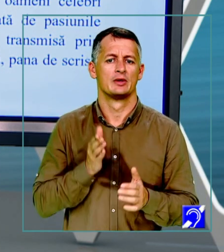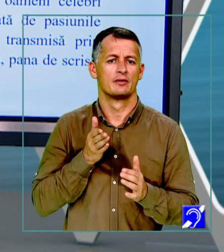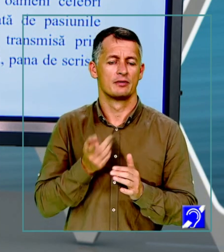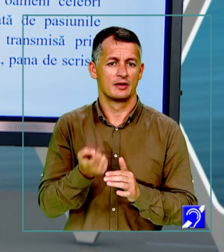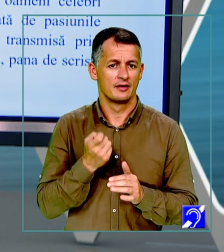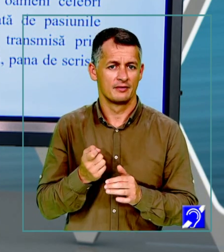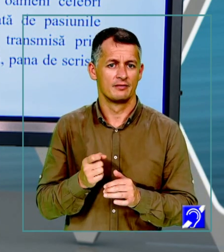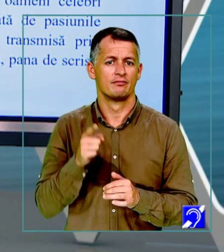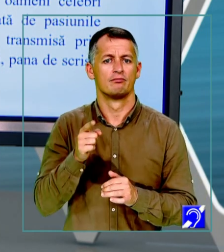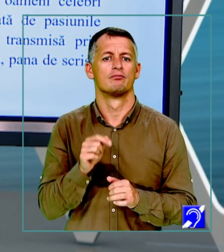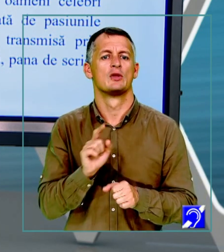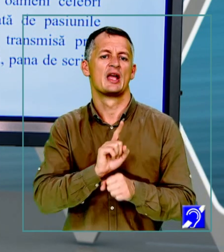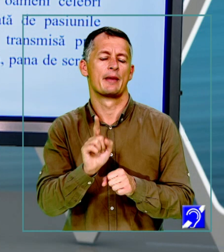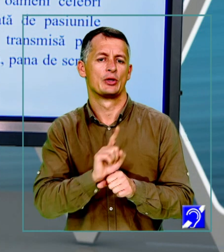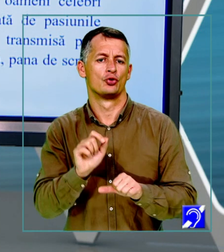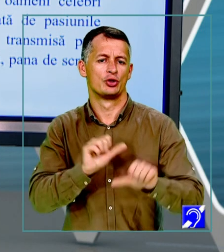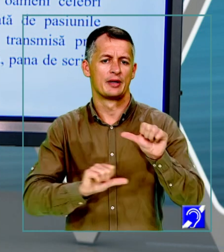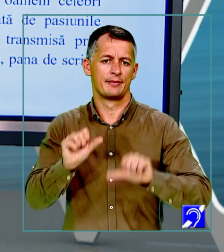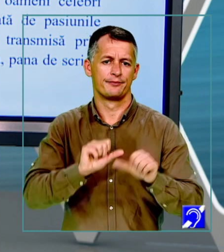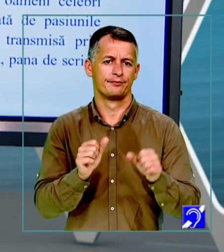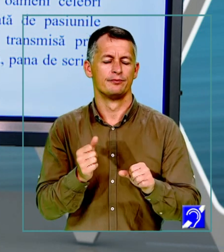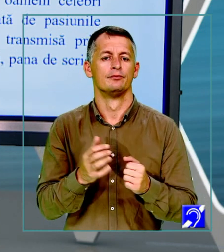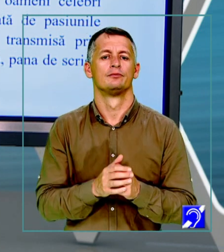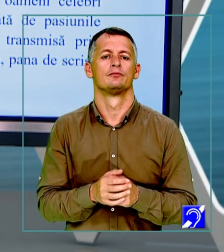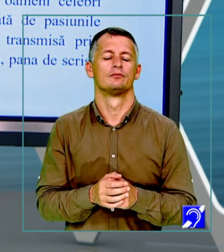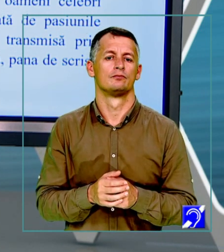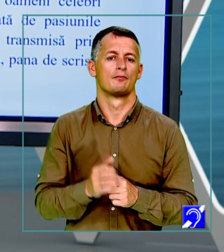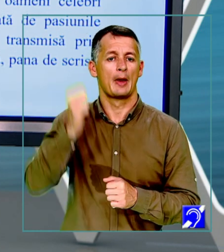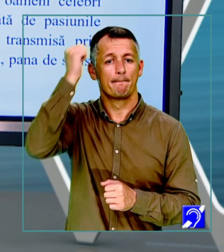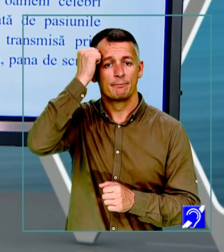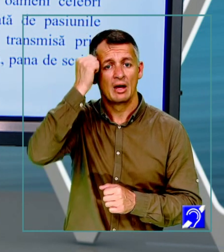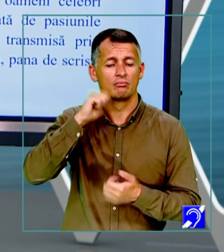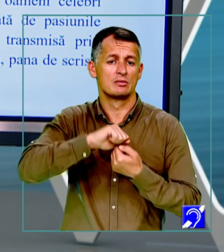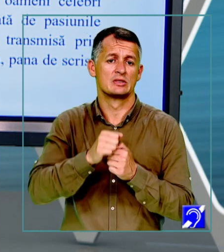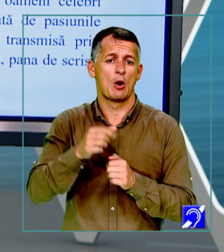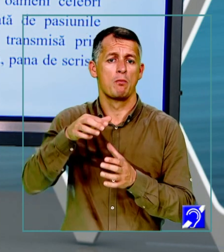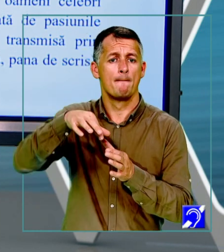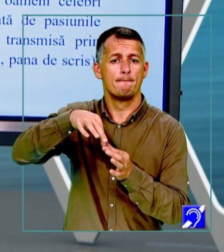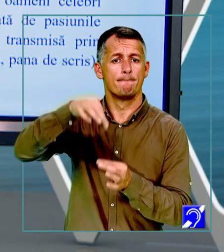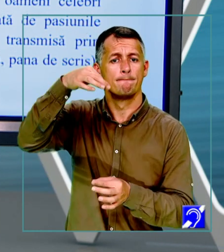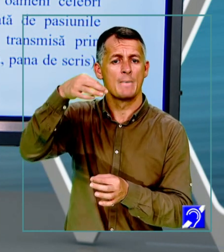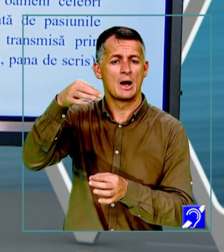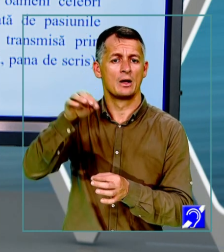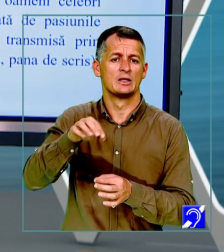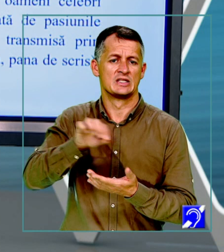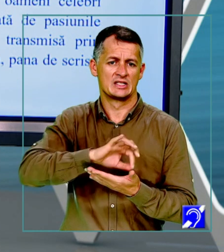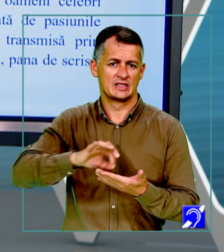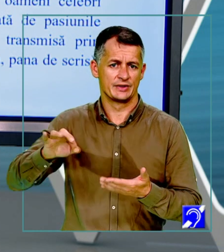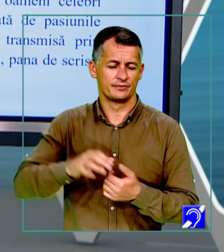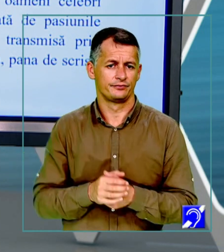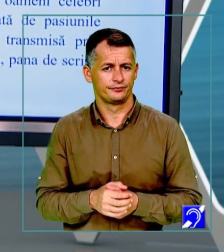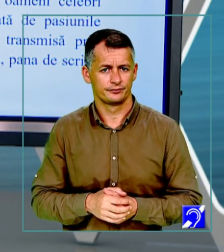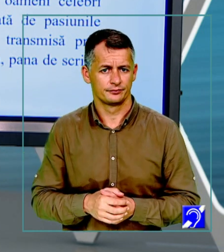imagine, compusul chimic, numărul irrațional pi, piatra sau pana de scris. De asemenea, accentuează